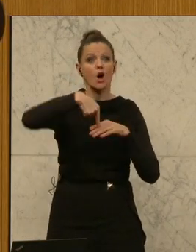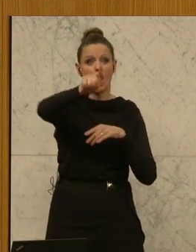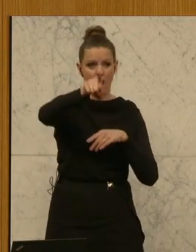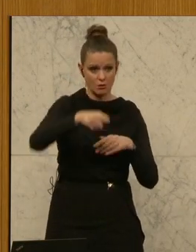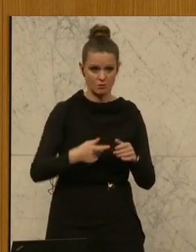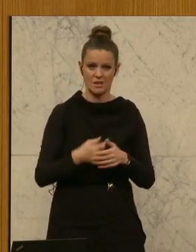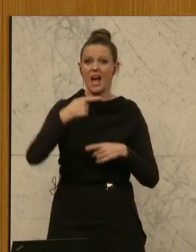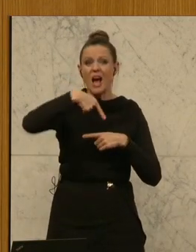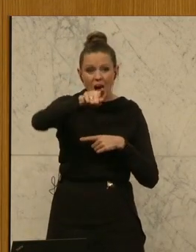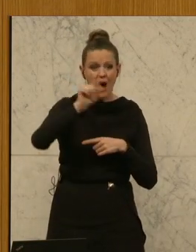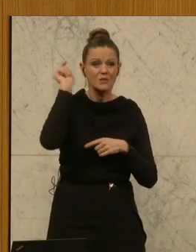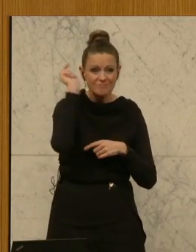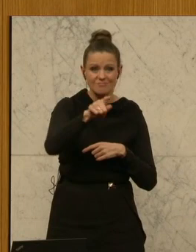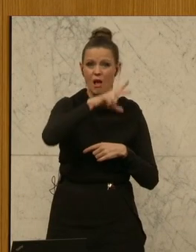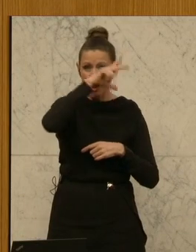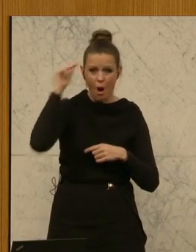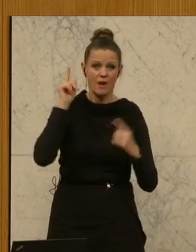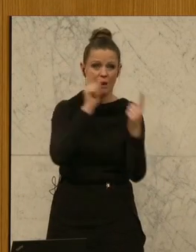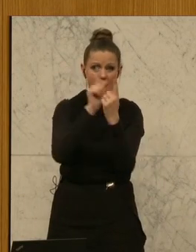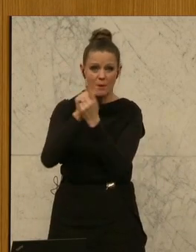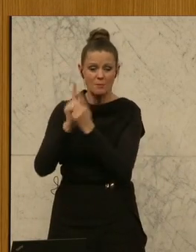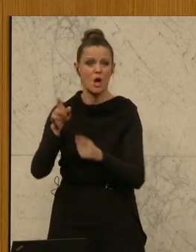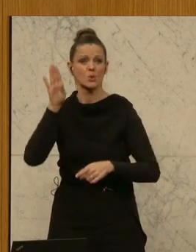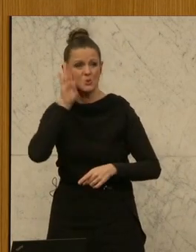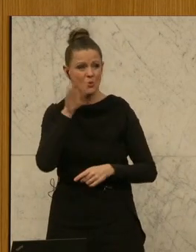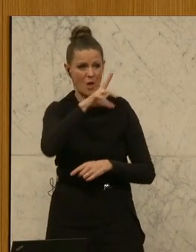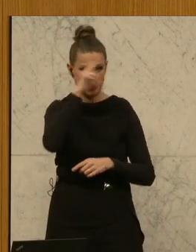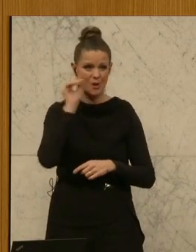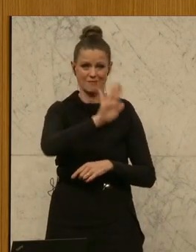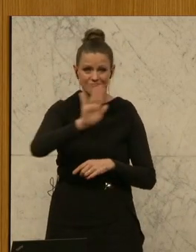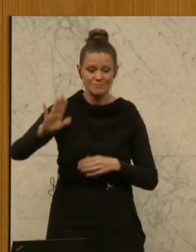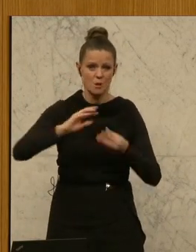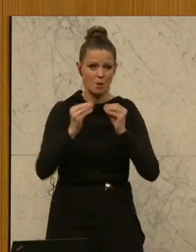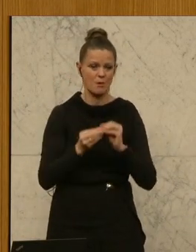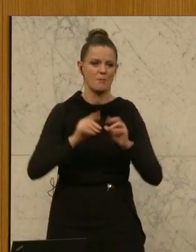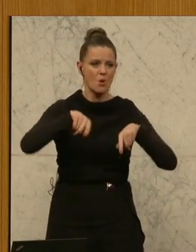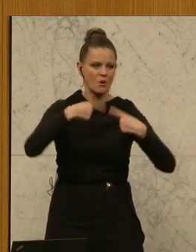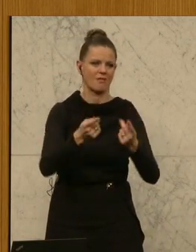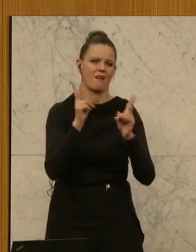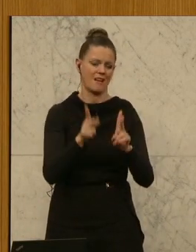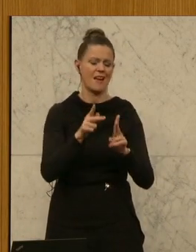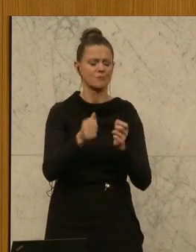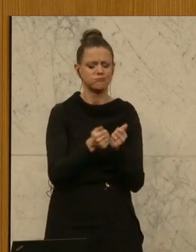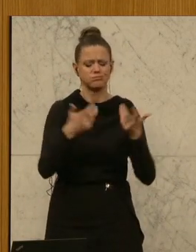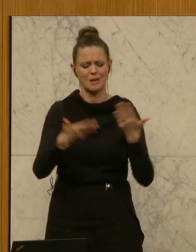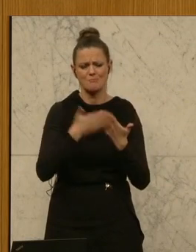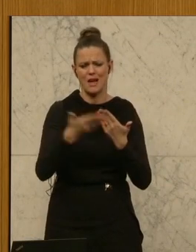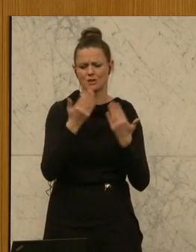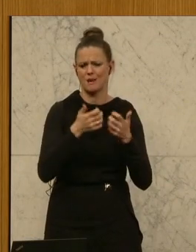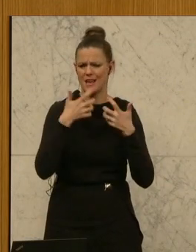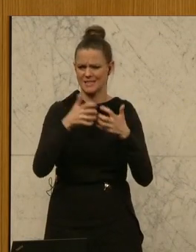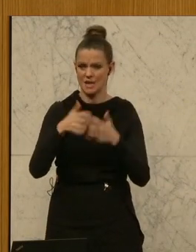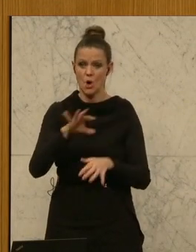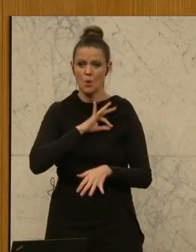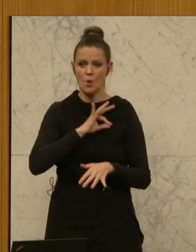Geht es raus zu den Leuten, horcht sich das an, horcht sich die Probleme der Leute an. Und ich könnte euch noch viele Beispiele erzählen. Und der Kollege